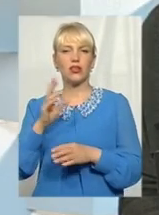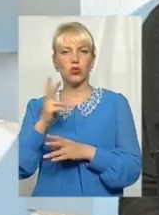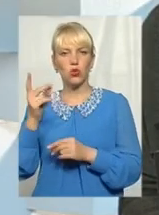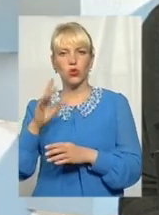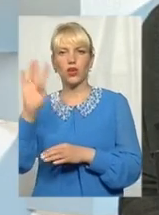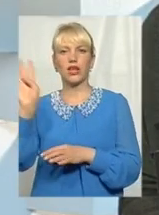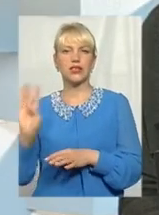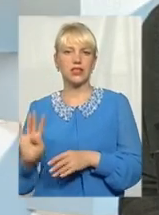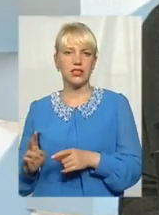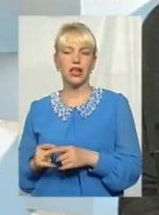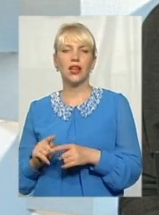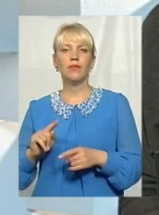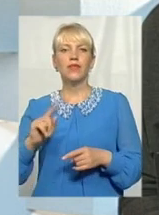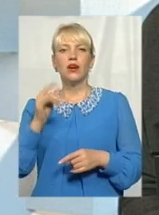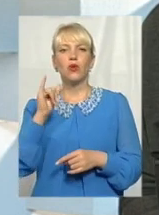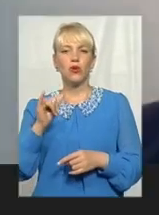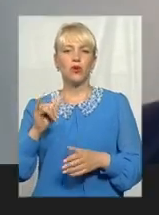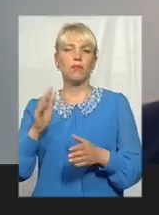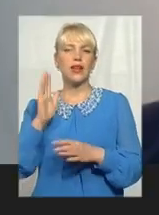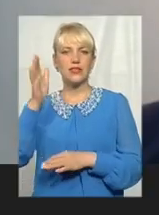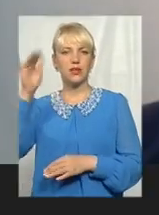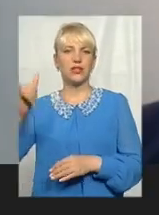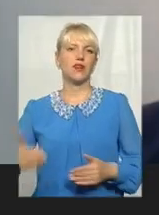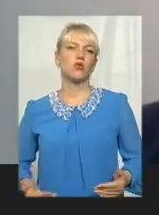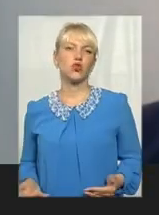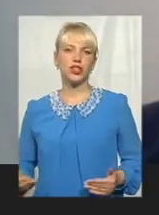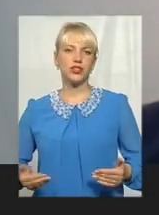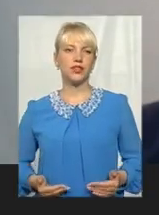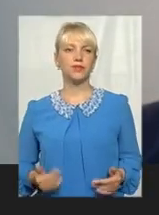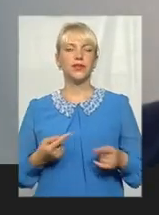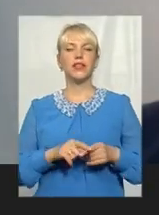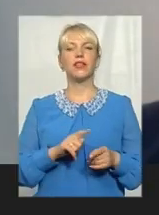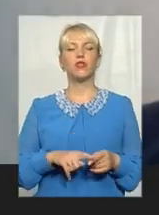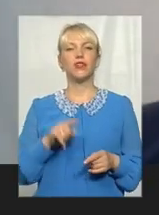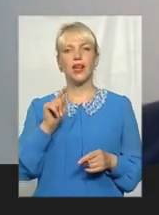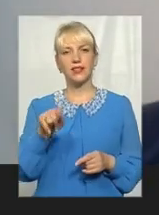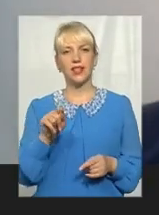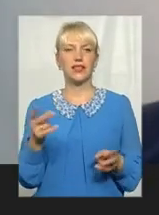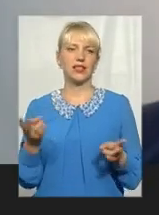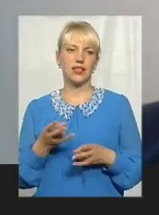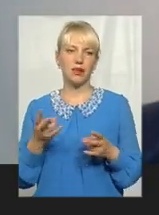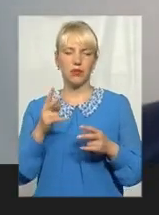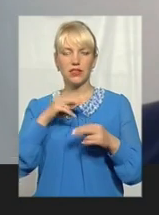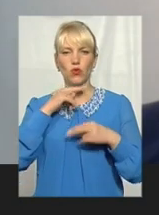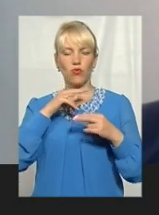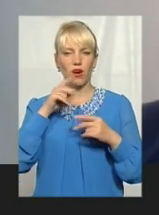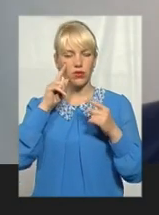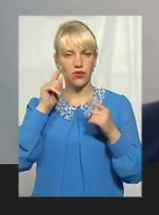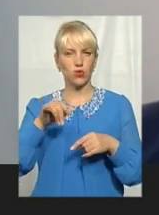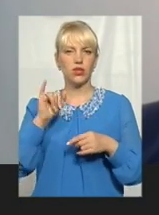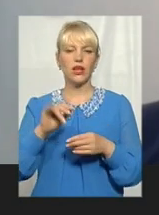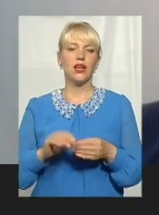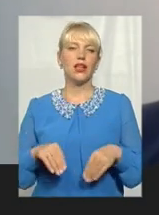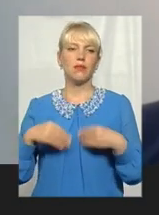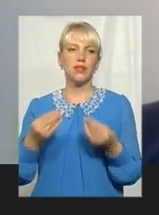з перспективою у житті. І от на те, на те, на те, що треба привести